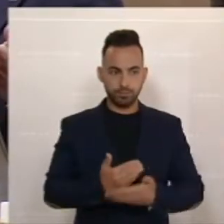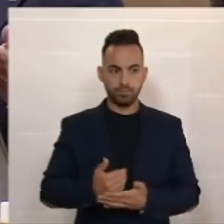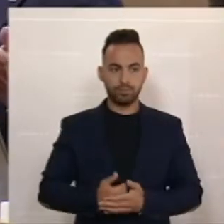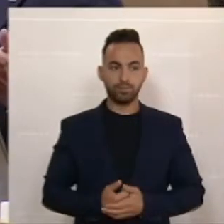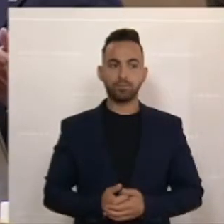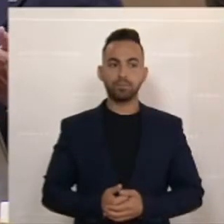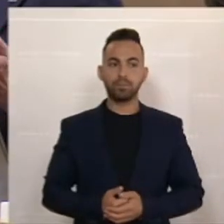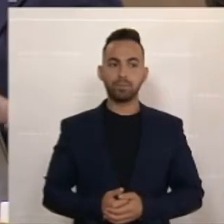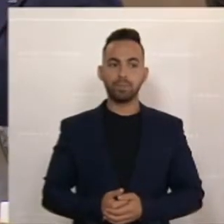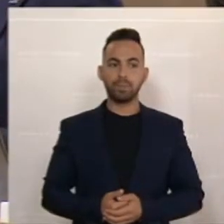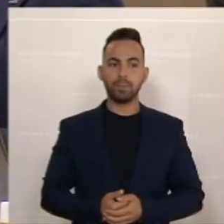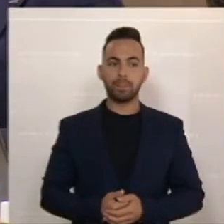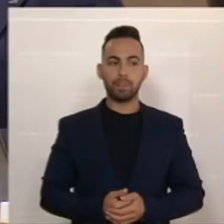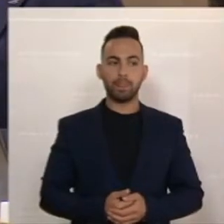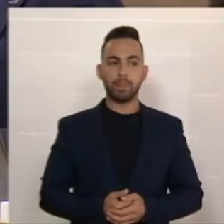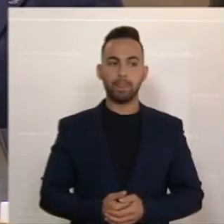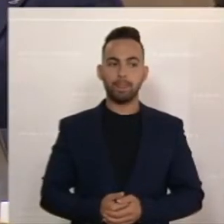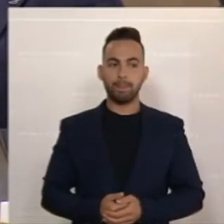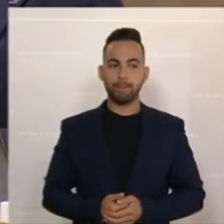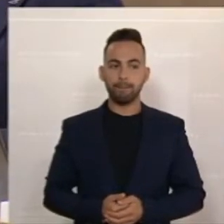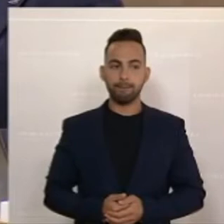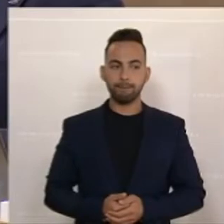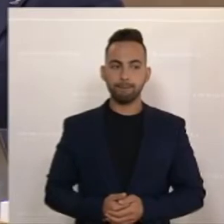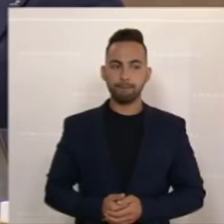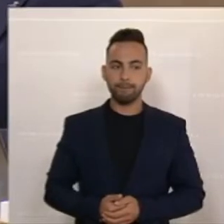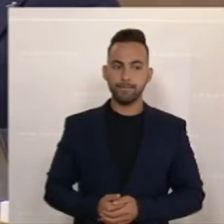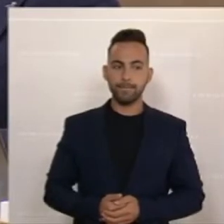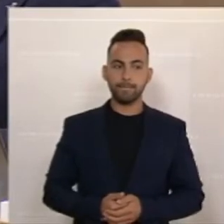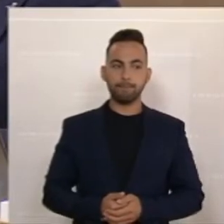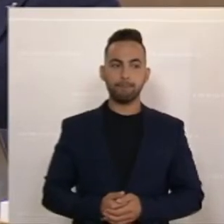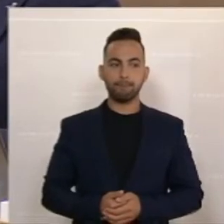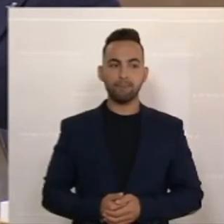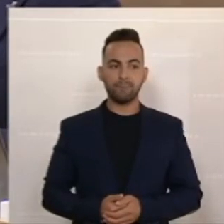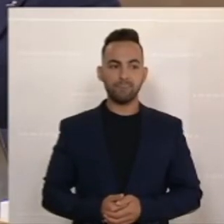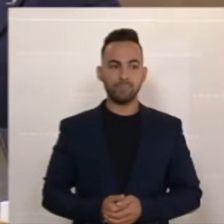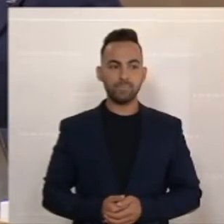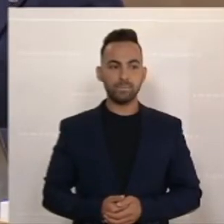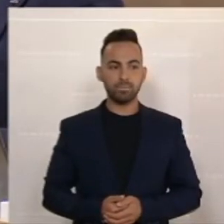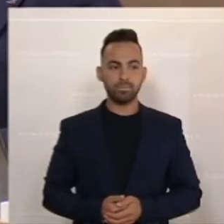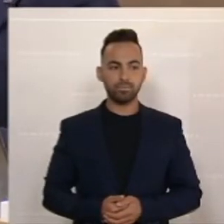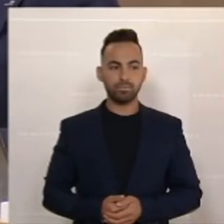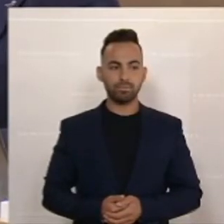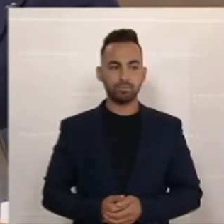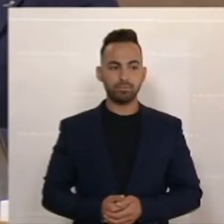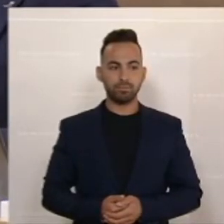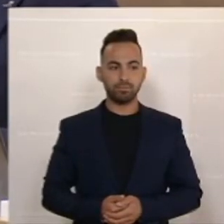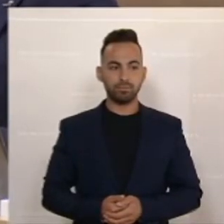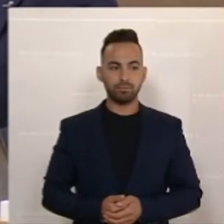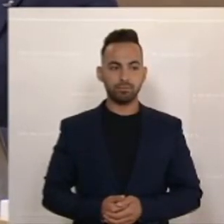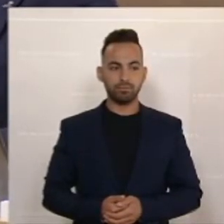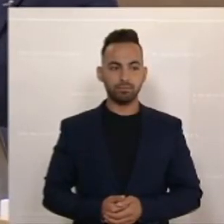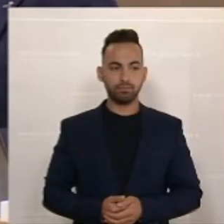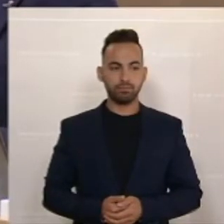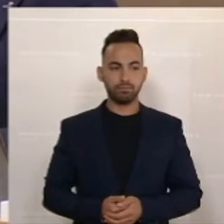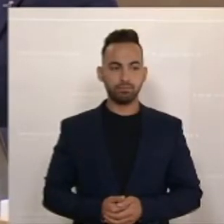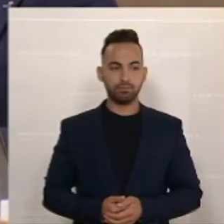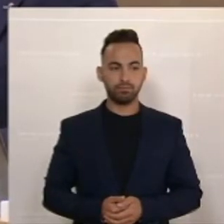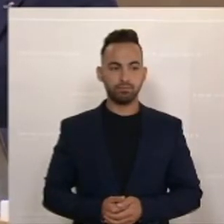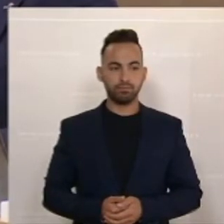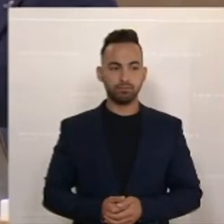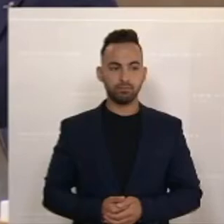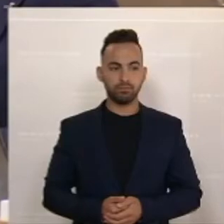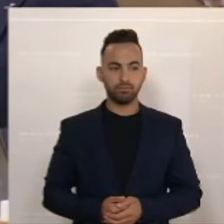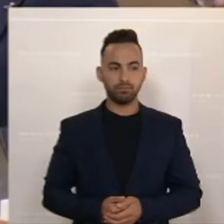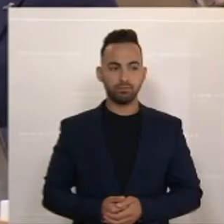um das Thema Teuerung, wie auch bereits eingangs heute früh in der aktuellen Stunde. Die SPÖ fordert mit